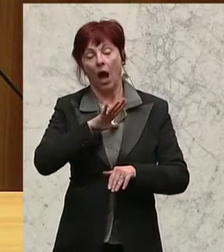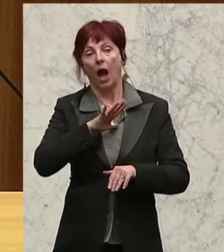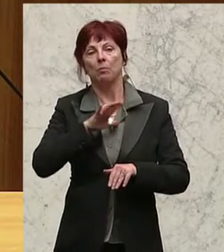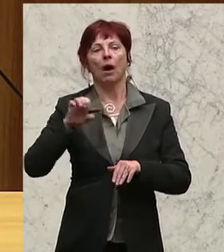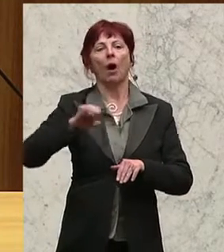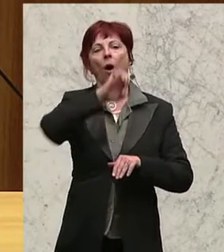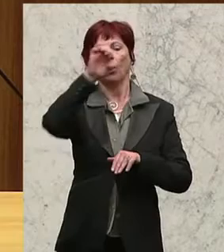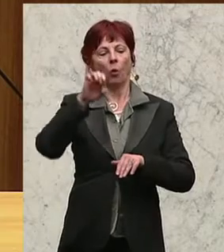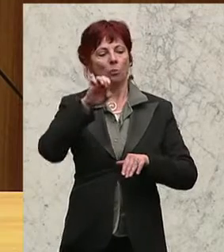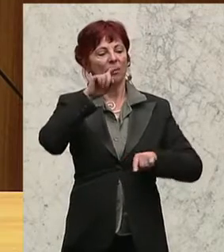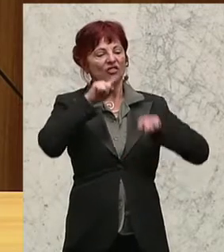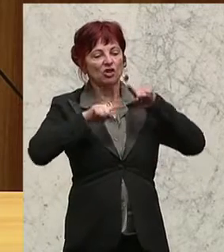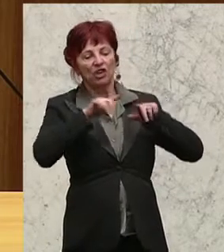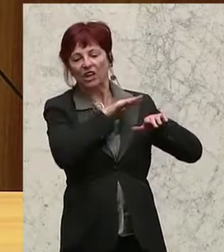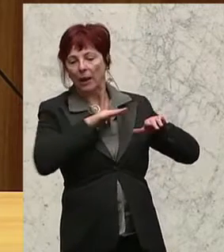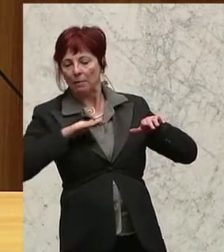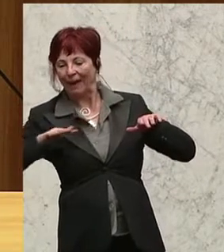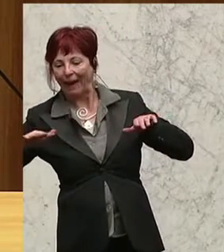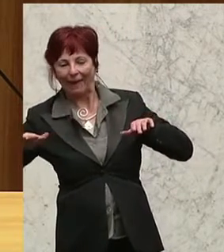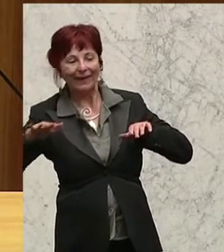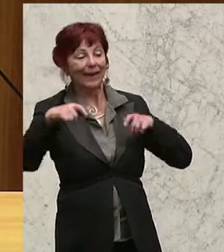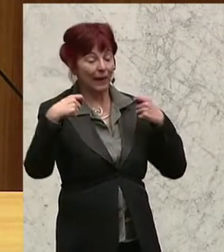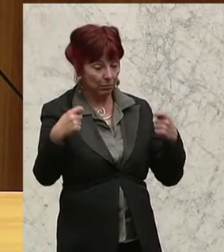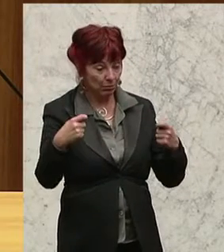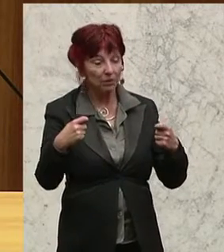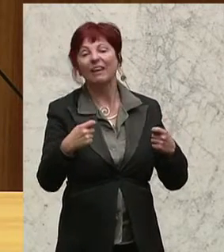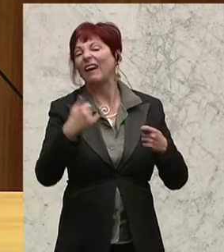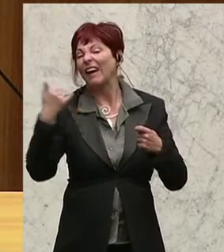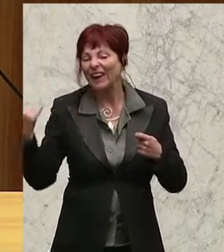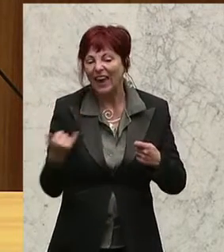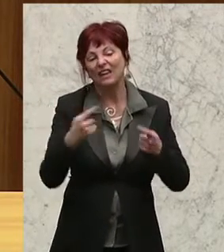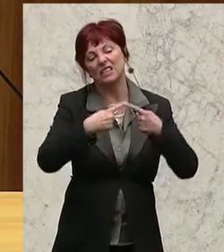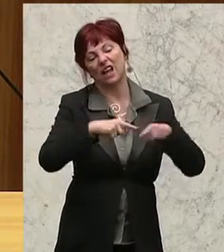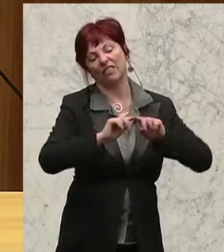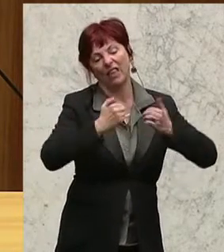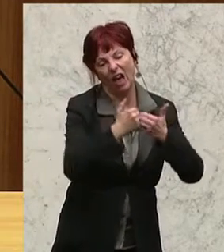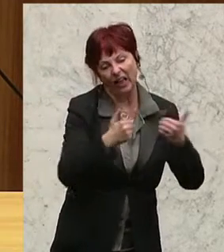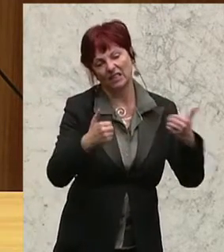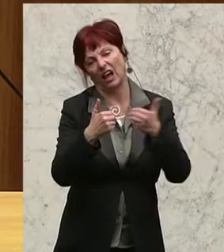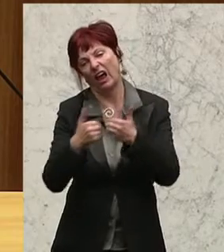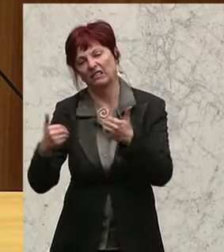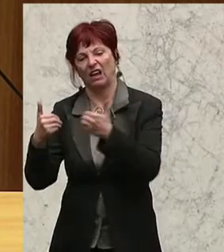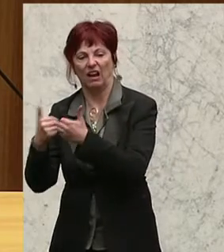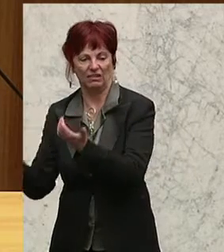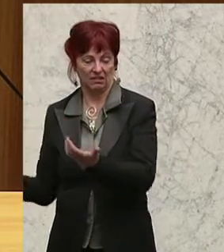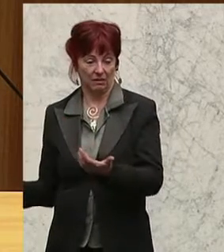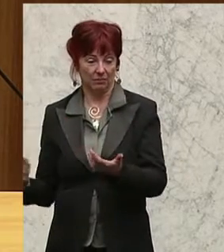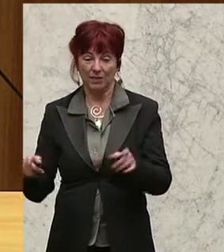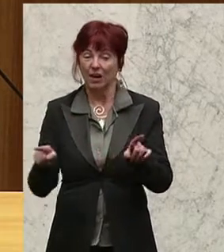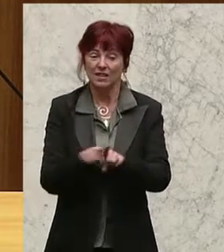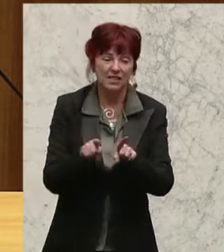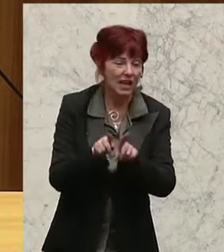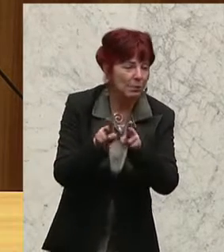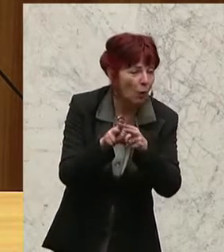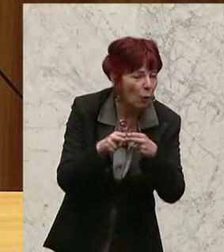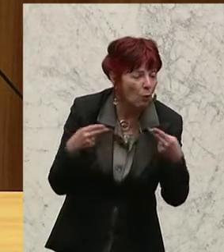denen jedes europäische Land im Endeffekt sein eigenes Süppchen kocht. Und wie bei so vielen anderen Themen, wie zum Beispiel bei der Umweltpolitik, wie